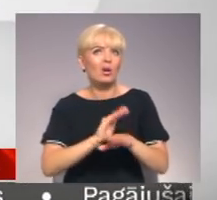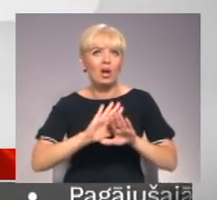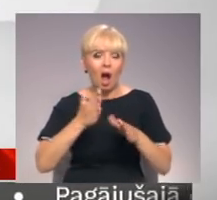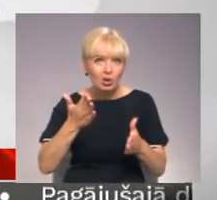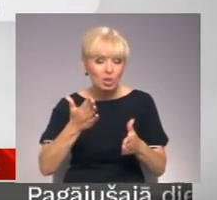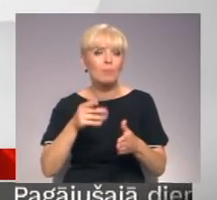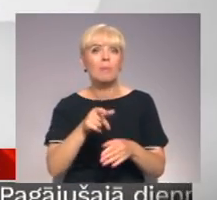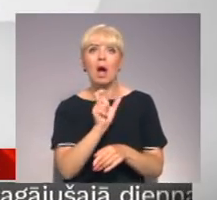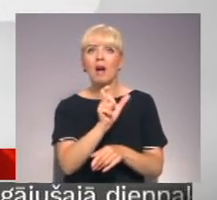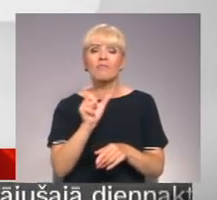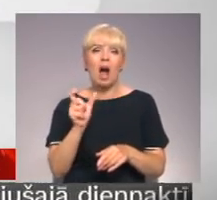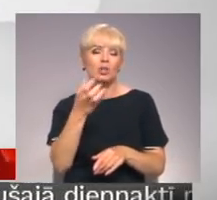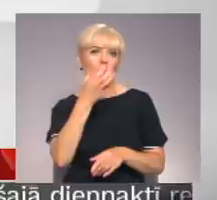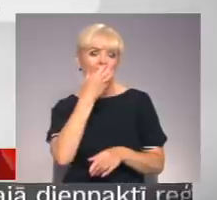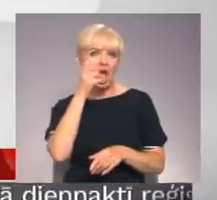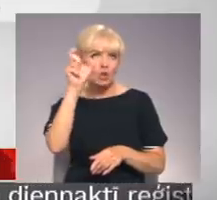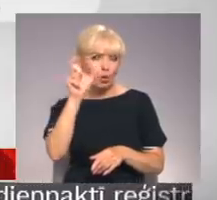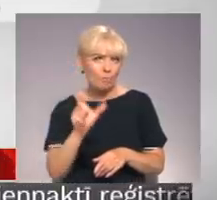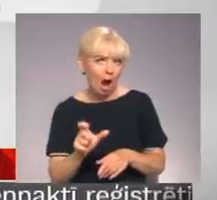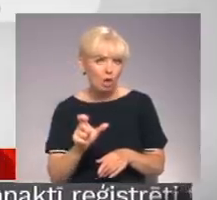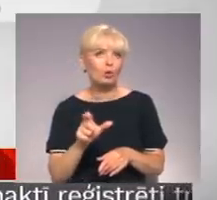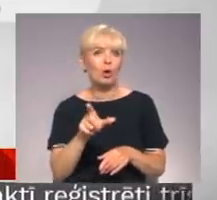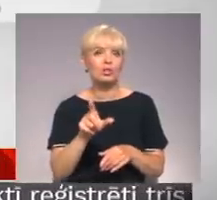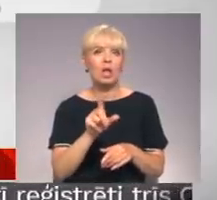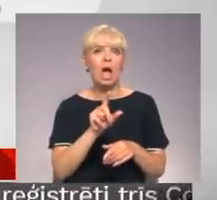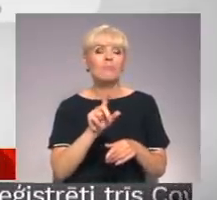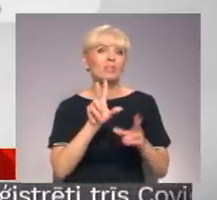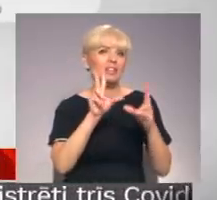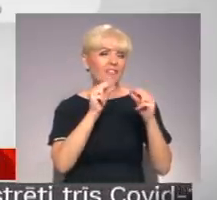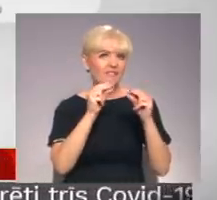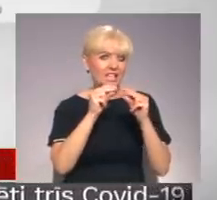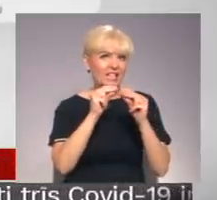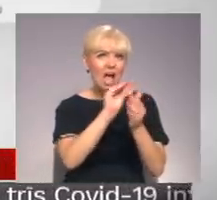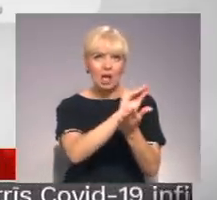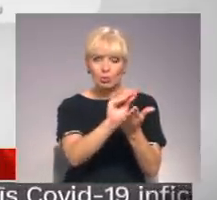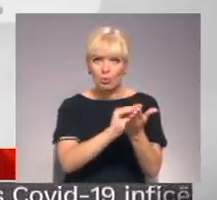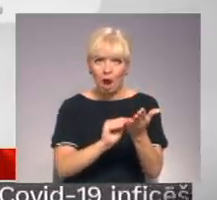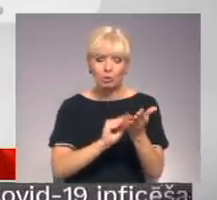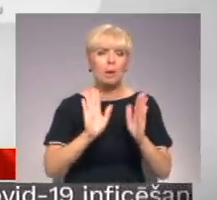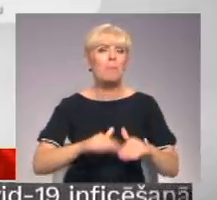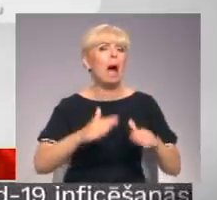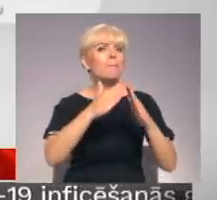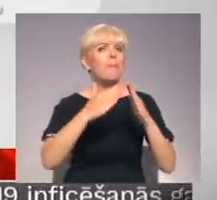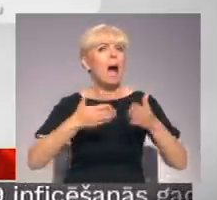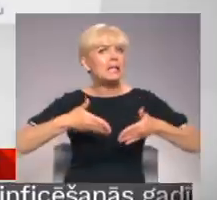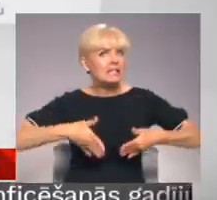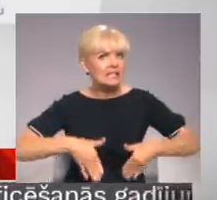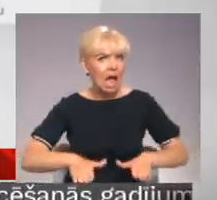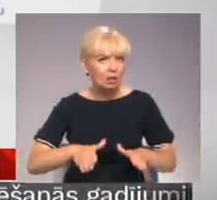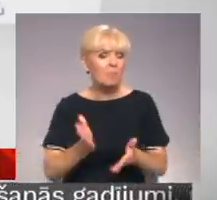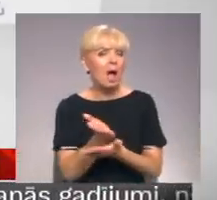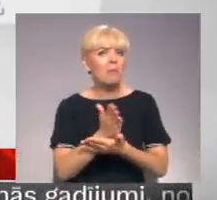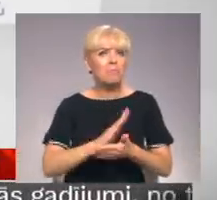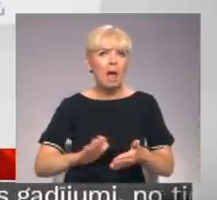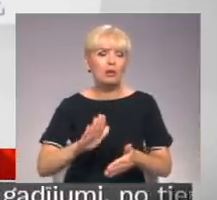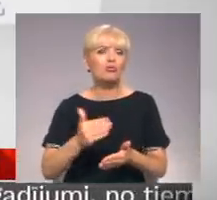šādiem vadiem reanimatologs Roberts Fūrmanis mikroblogošanas vietnē Twitter sāk ierakstu par māja dzemdībām, kuras beigušās ar